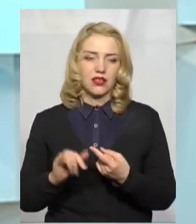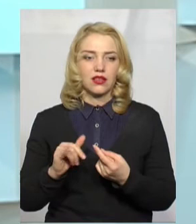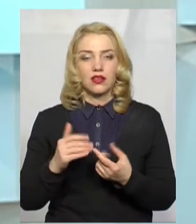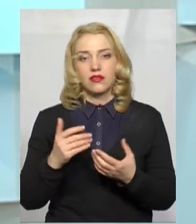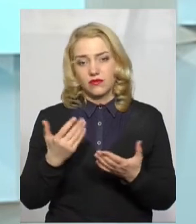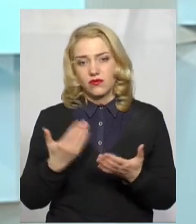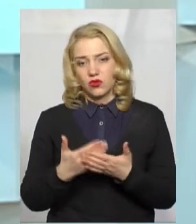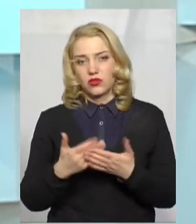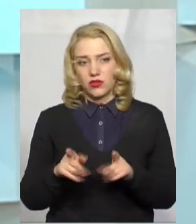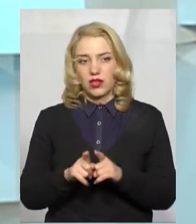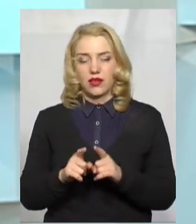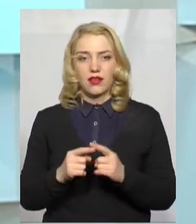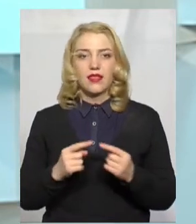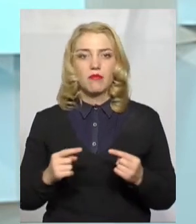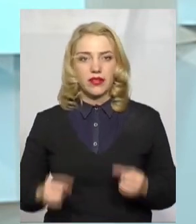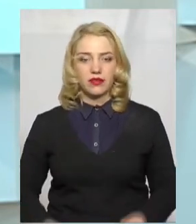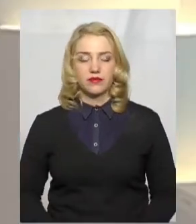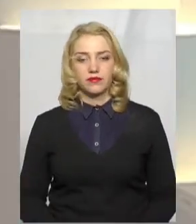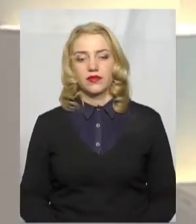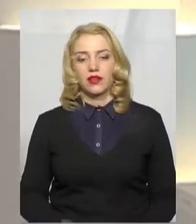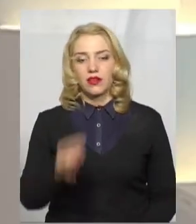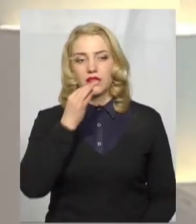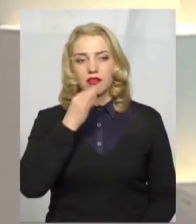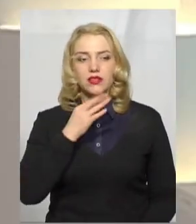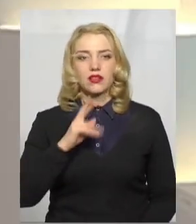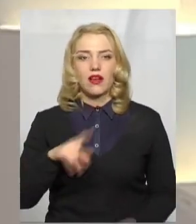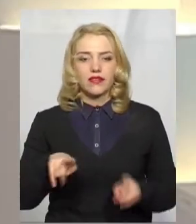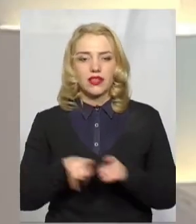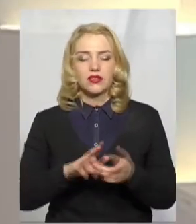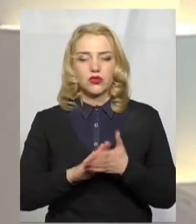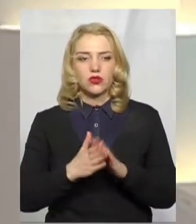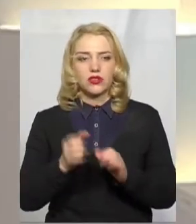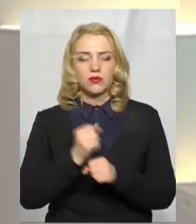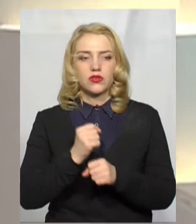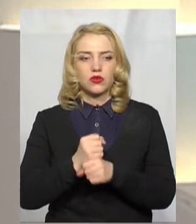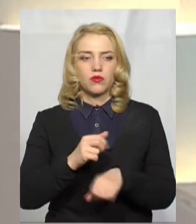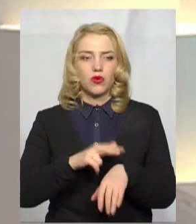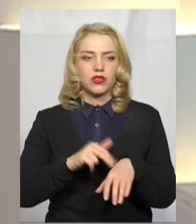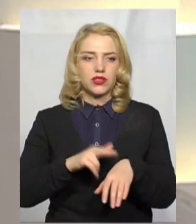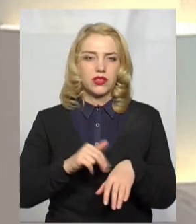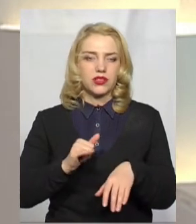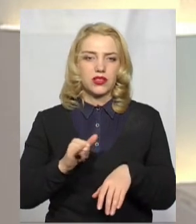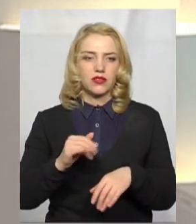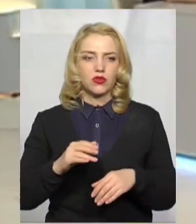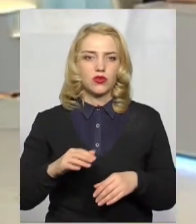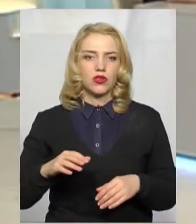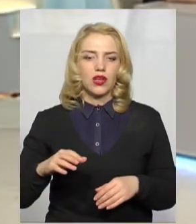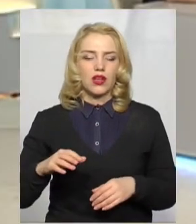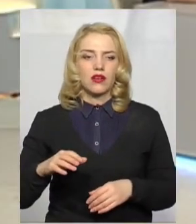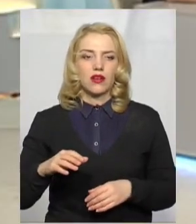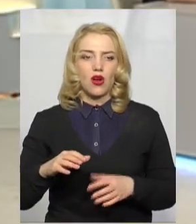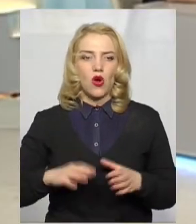такий мінімальний набір. Скажіть, як у цій ситуації спрацьовують поліцейські офіцери громад? Яка їхня роль?